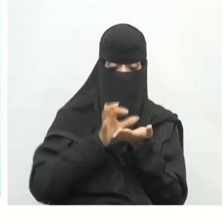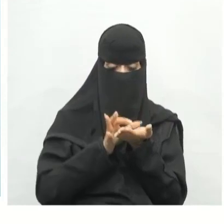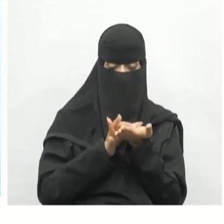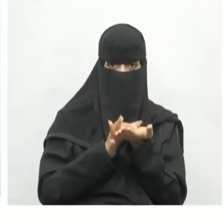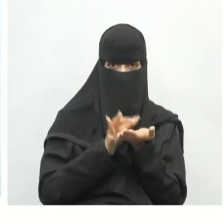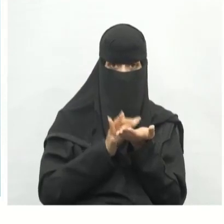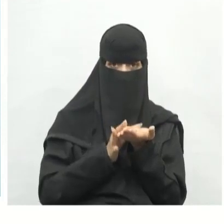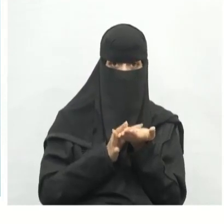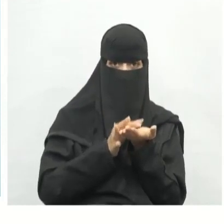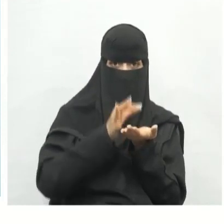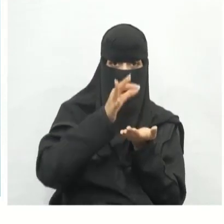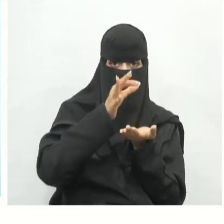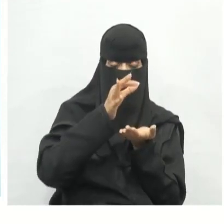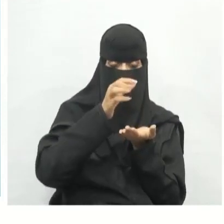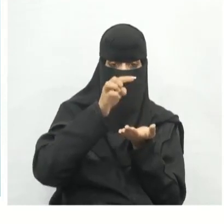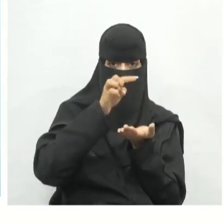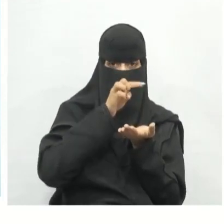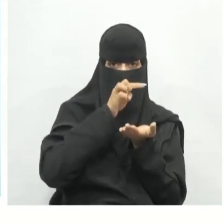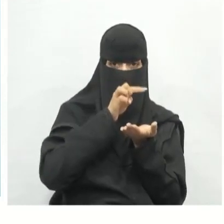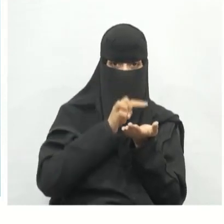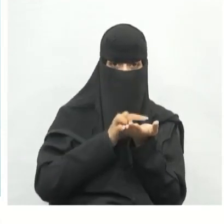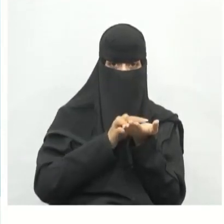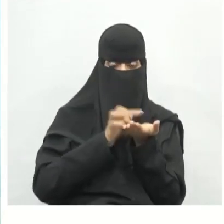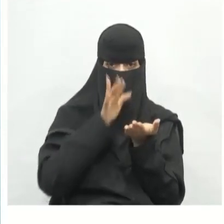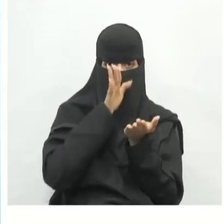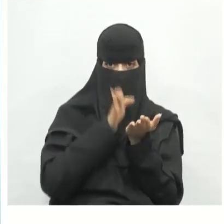الرسم ثلاثي الأبعاد إلى ثلاثي الأبعاد